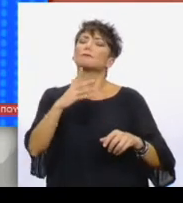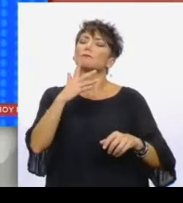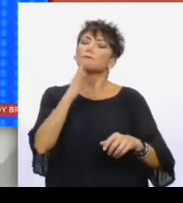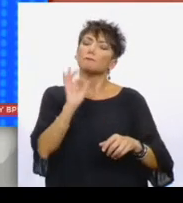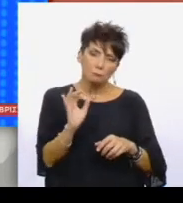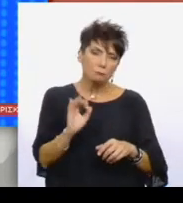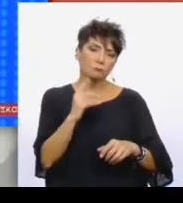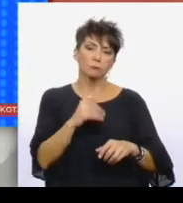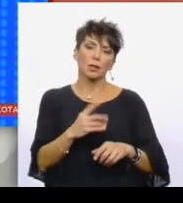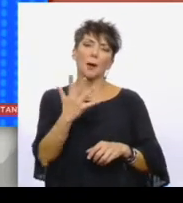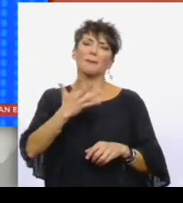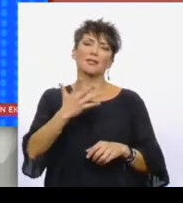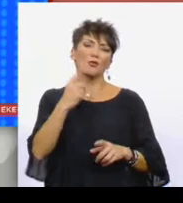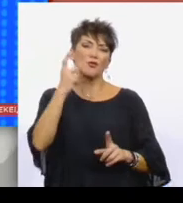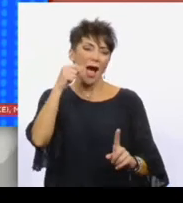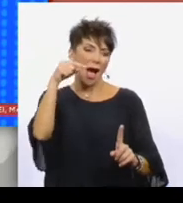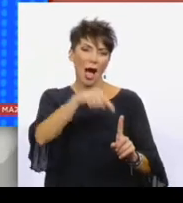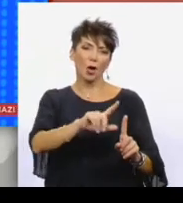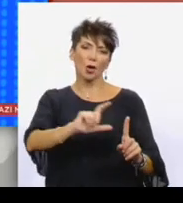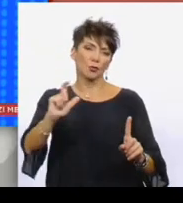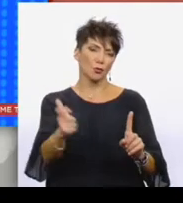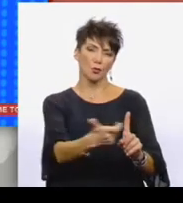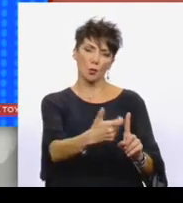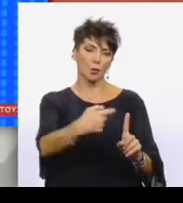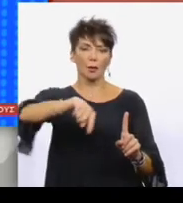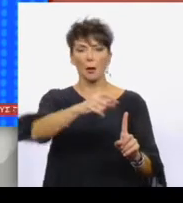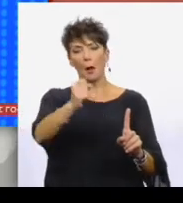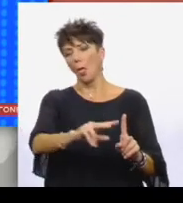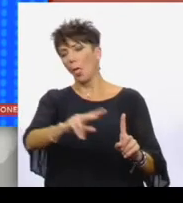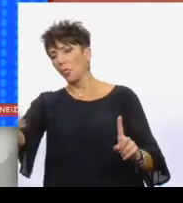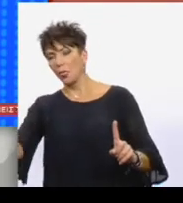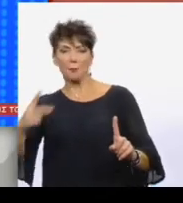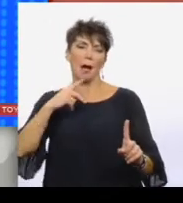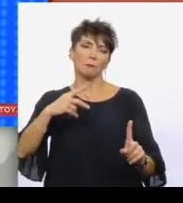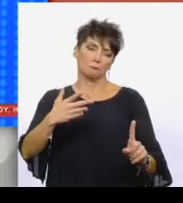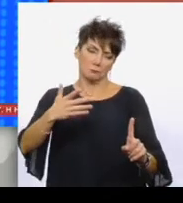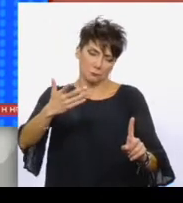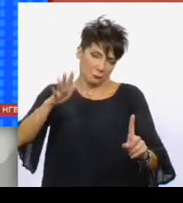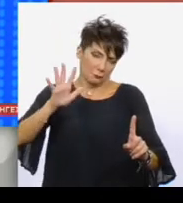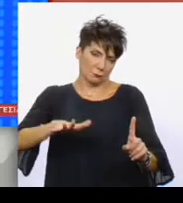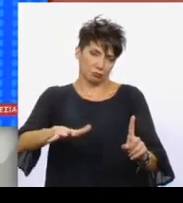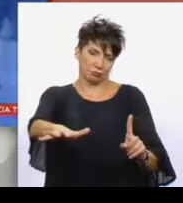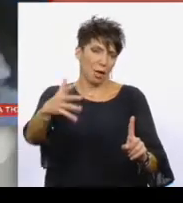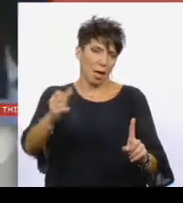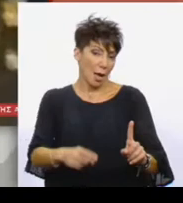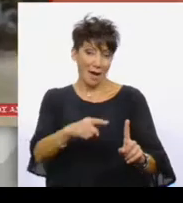χτύψαν ένα πεντάχρονο παιδί το οποίο βρισκόταν εκεί μαζί με τους γονείς του. Η ηγεσία της αστυνομίας διαψεύδει κατηγορηματικά το περιστατικό.